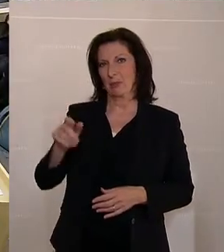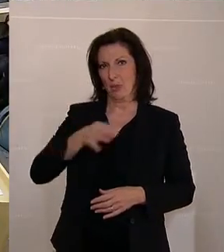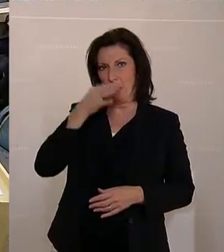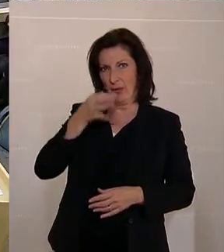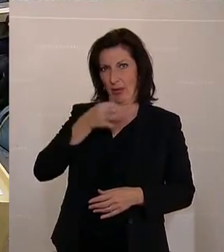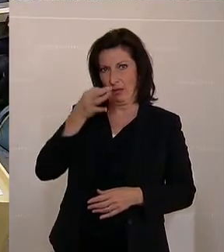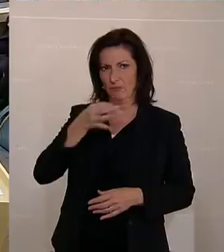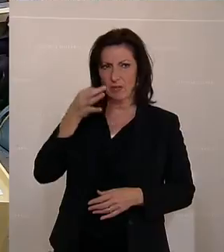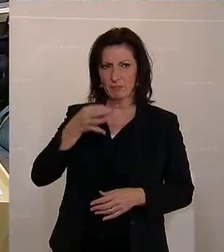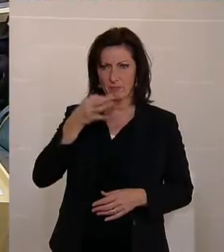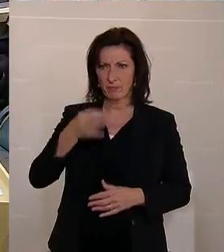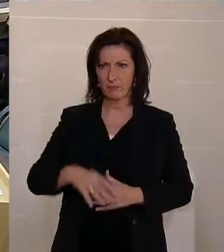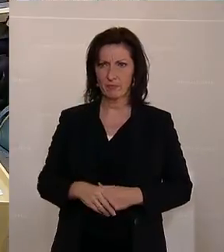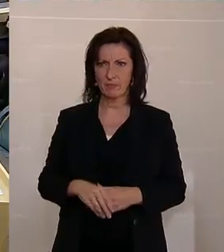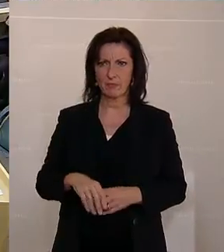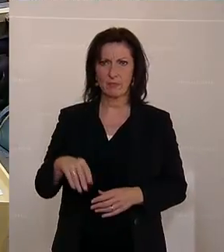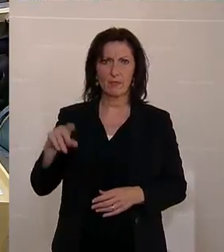für Digitalisierung, Forschung und Innovation.